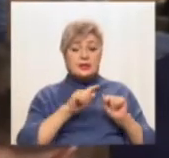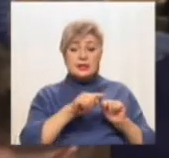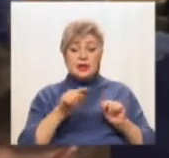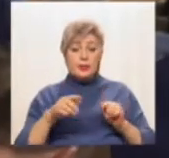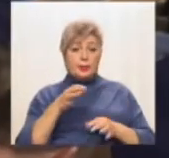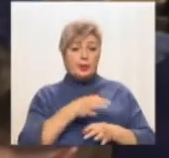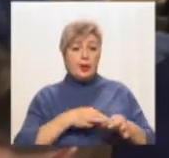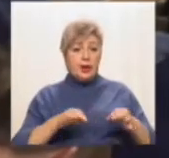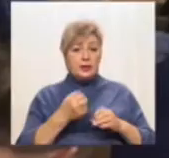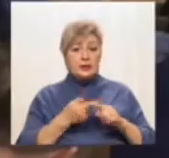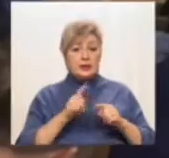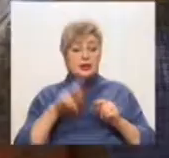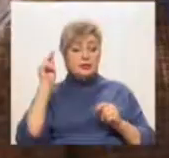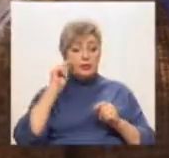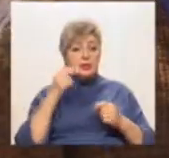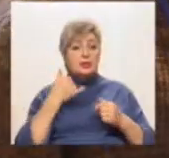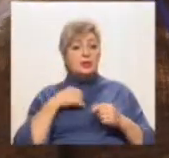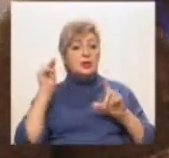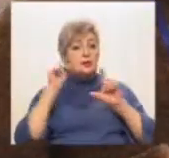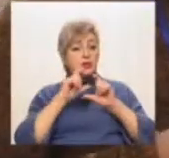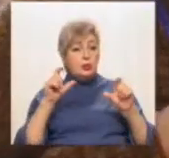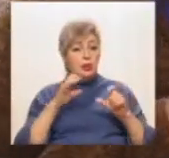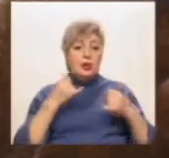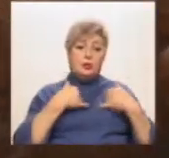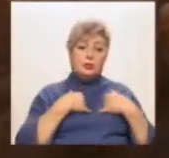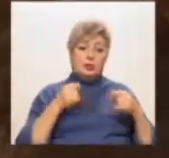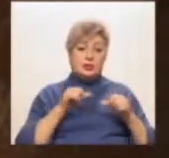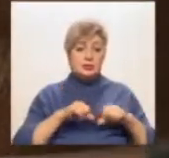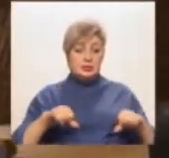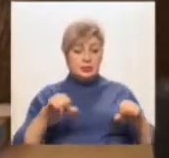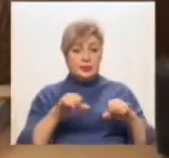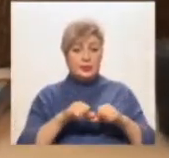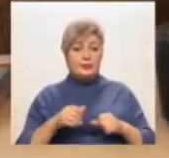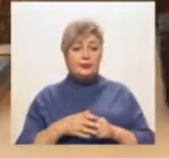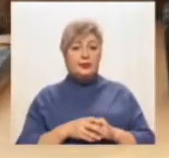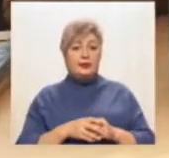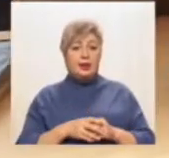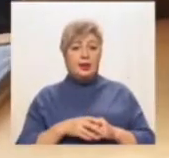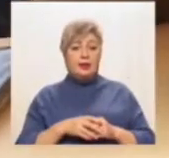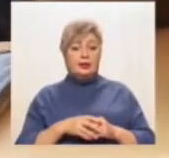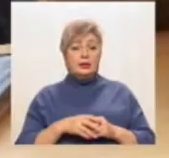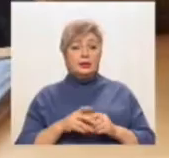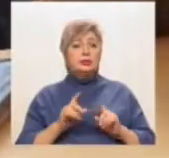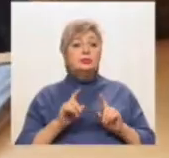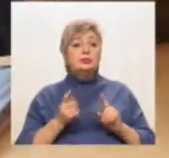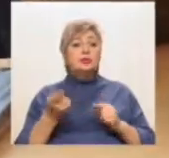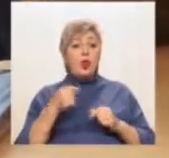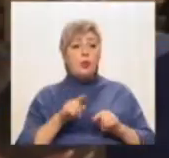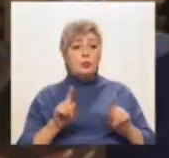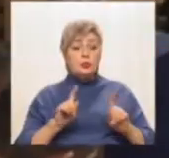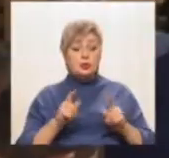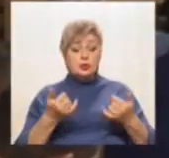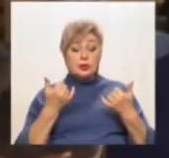вивчаються і в школі, і в нас в гуртках. Це скреч-проєктування і 3D-проєктування. Тому що на